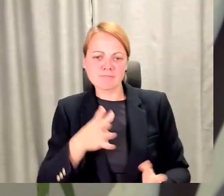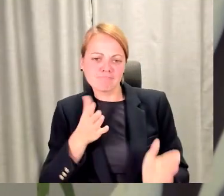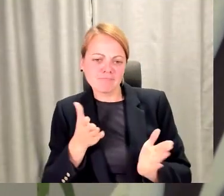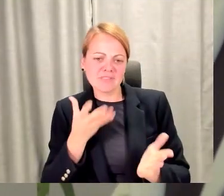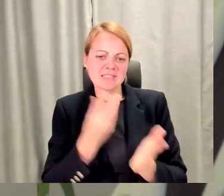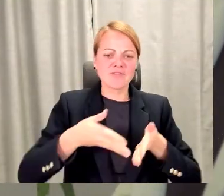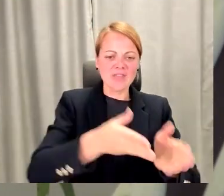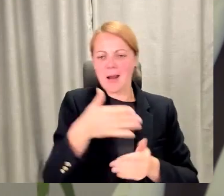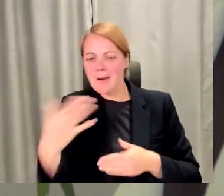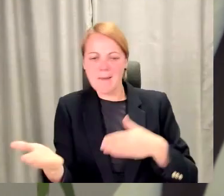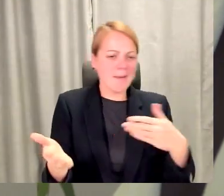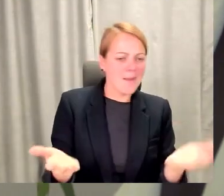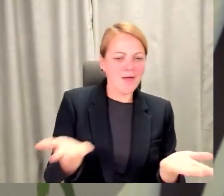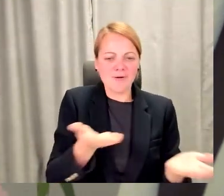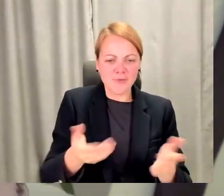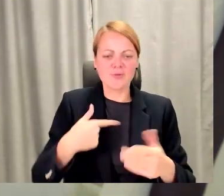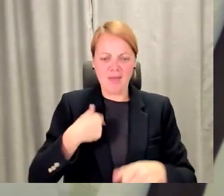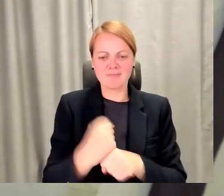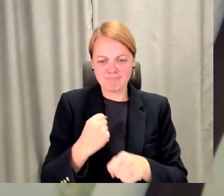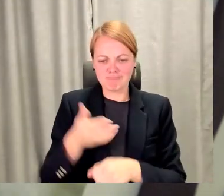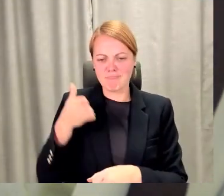es eju un es daru. Tas ir labi kādam vēl kā?